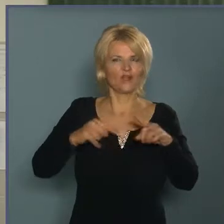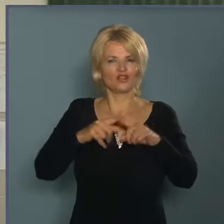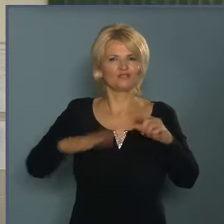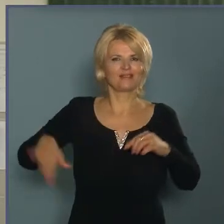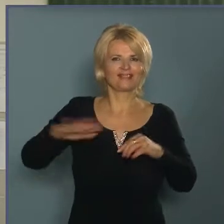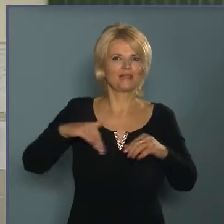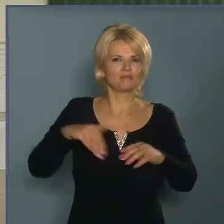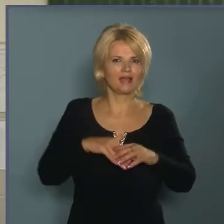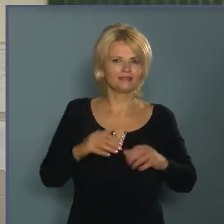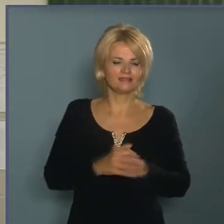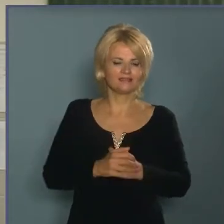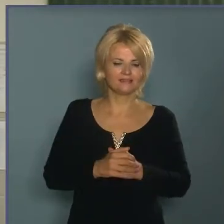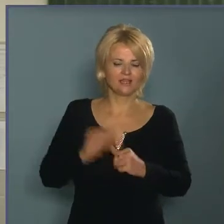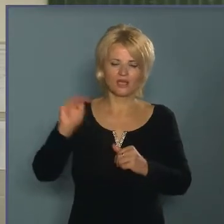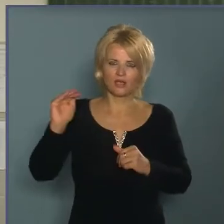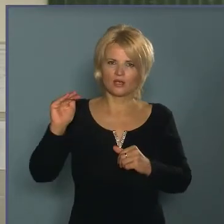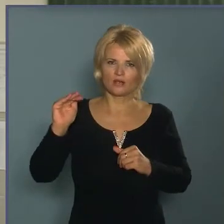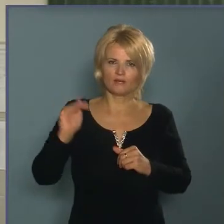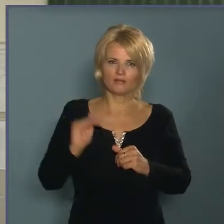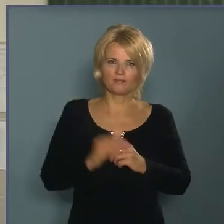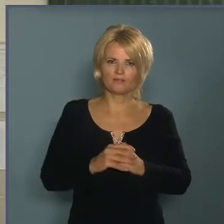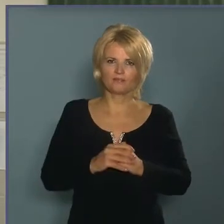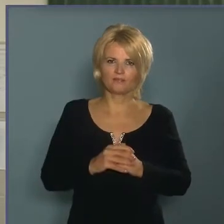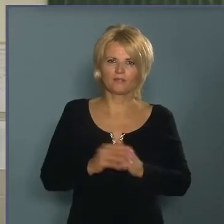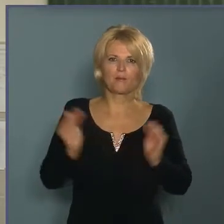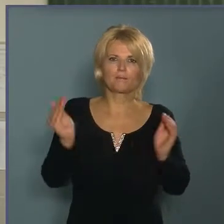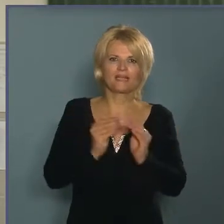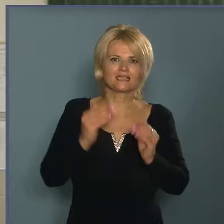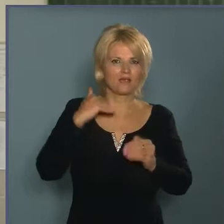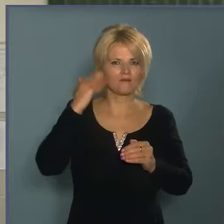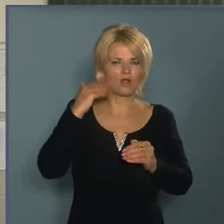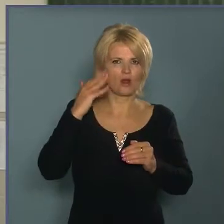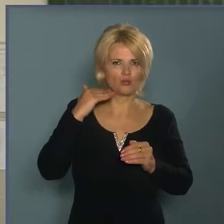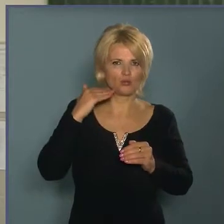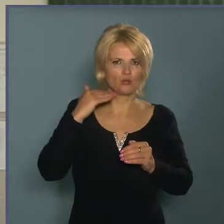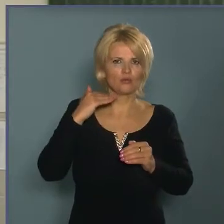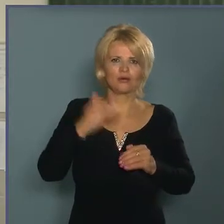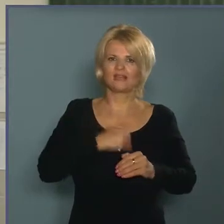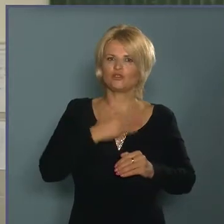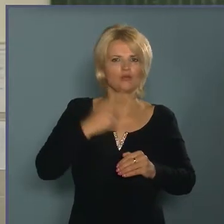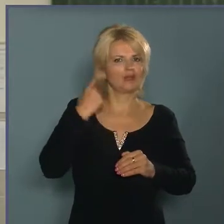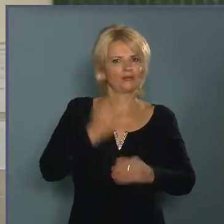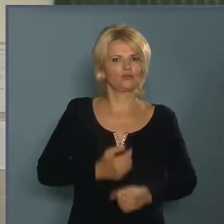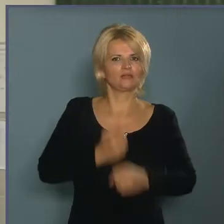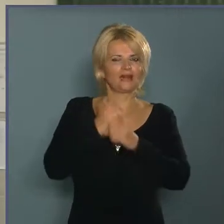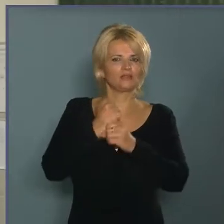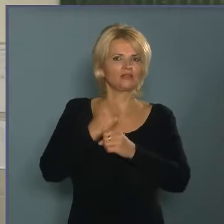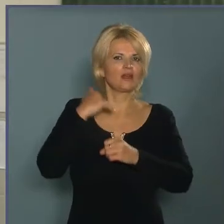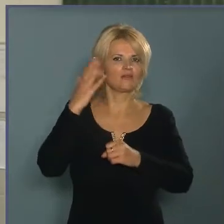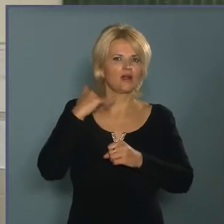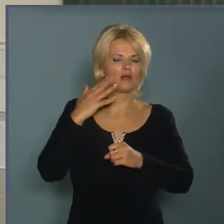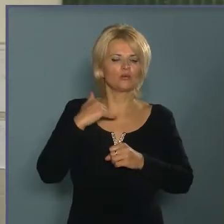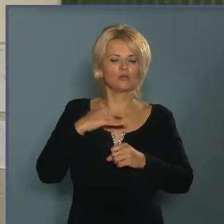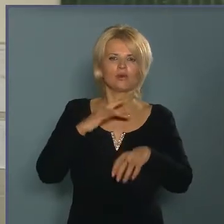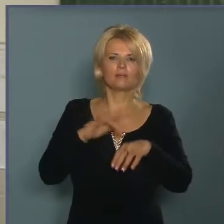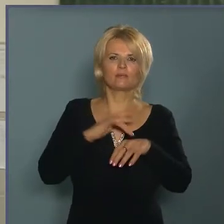megyében, ahol picik falvak, és egy-egy falu nem tud eltartani egy iskolát, de azért megpróbálják úgy körzetesséteni,